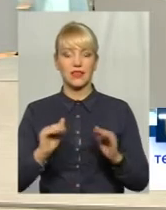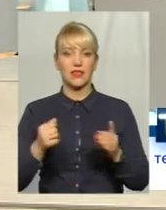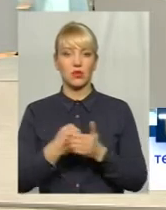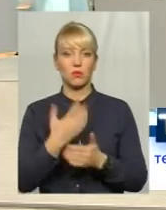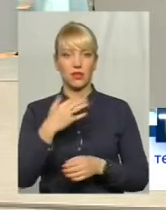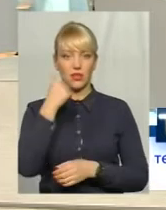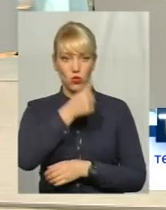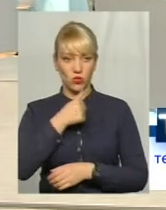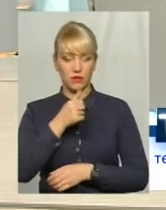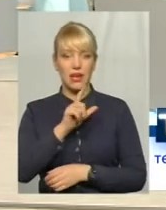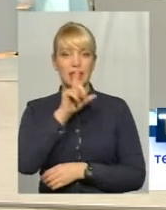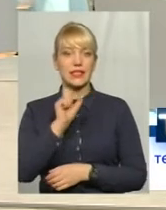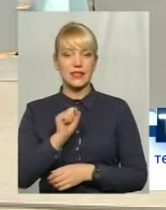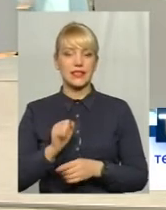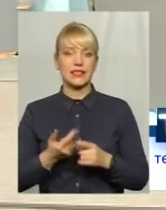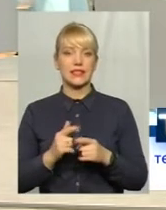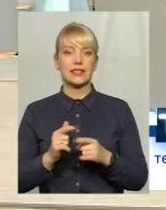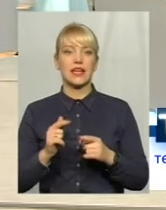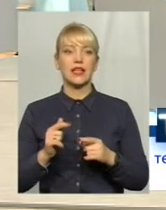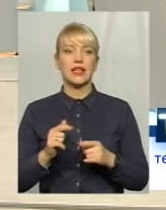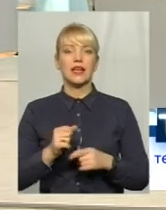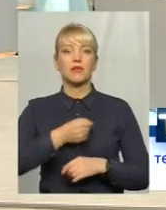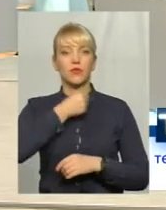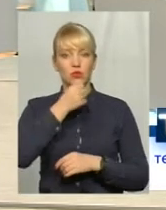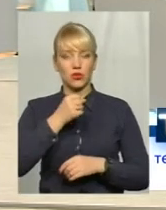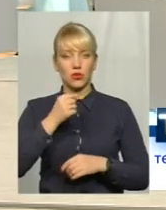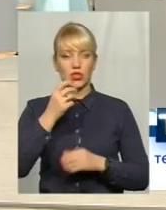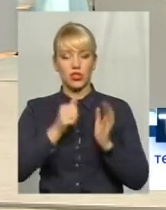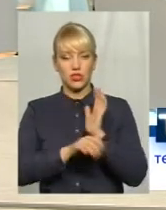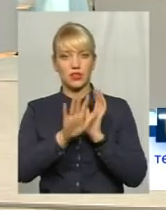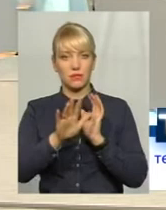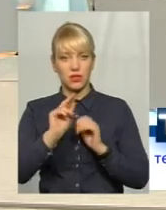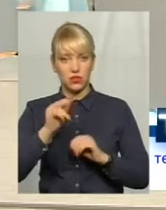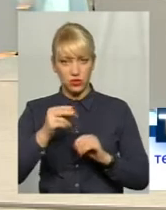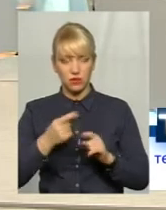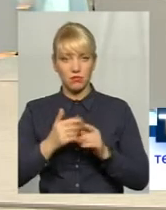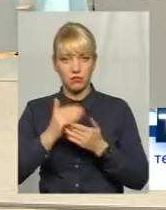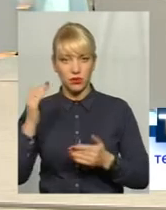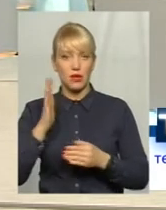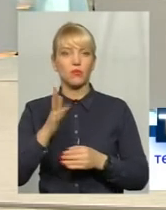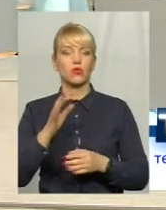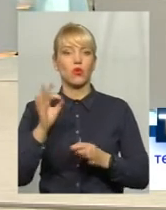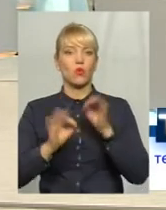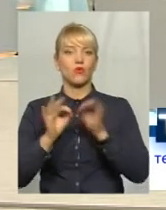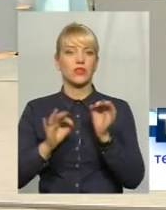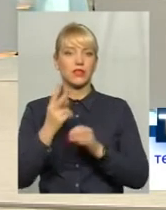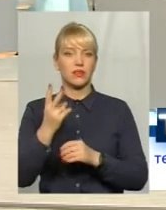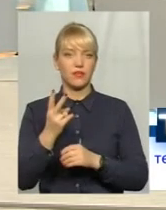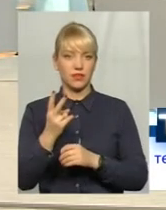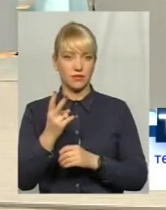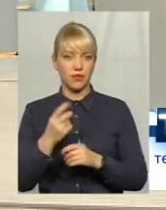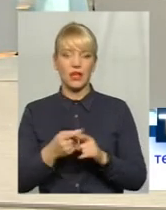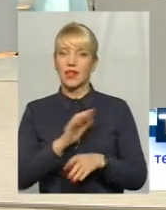років, і за людей похилого віку старше 65 років буде введено коефіцієнт 2. Тобто, вже не